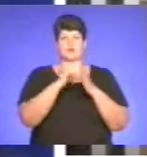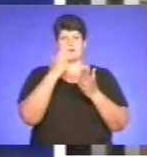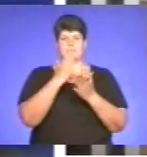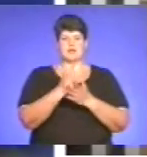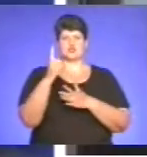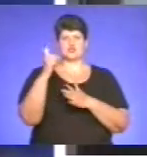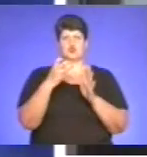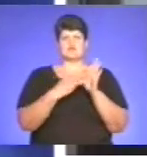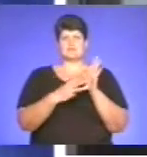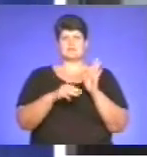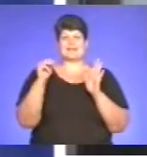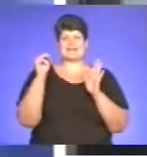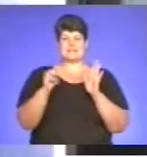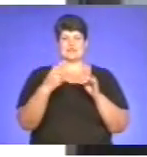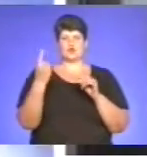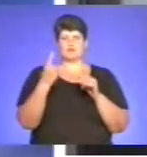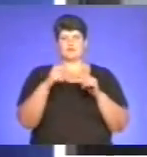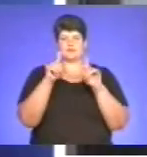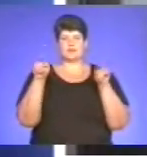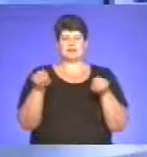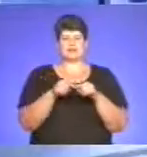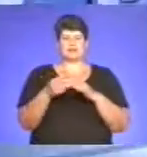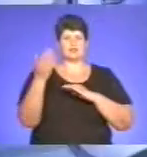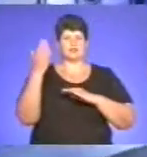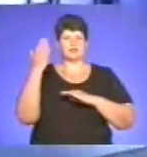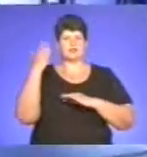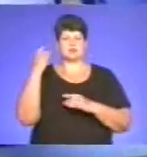тисяч одиниць унікальних речей давнини та сучасності.